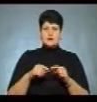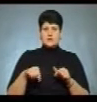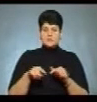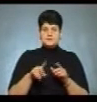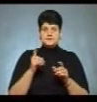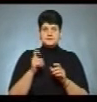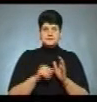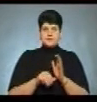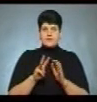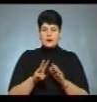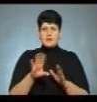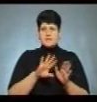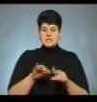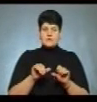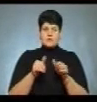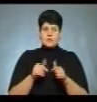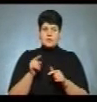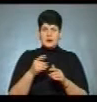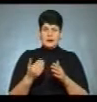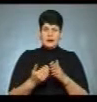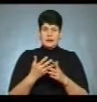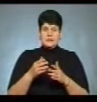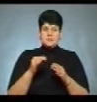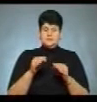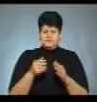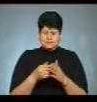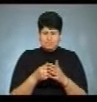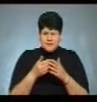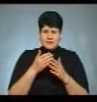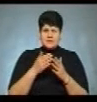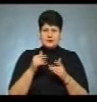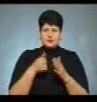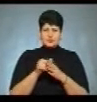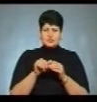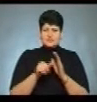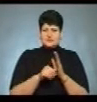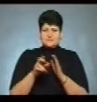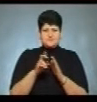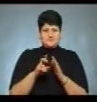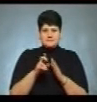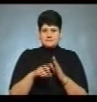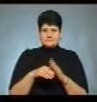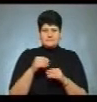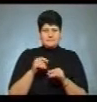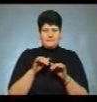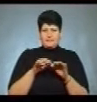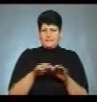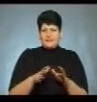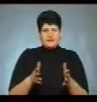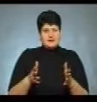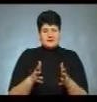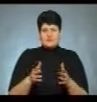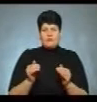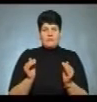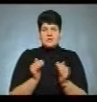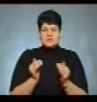після сформування її нового складу до 16 березня 2019 року утворити дільничні виборчі комісії в